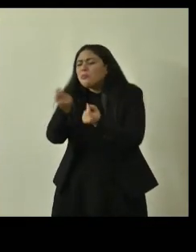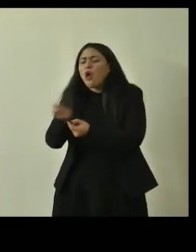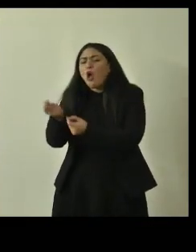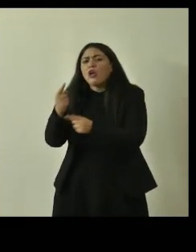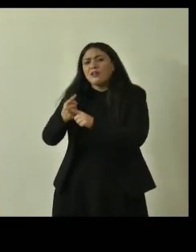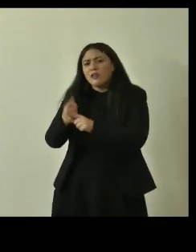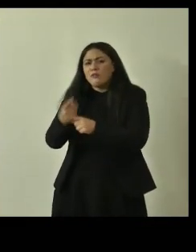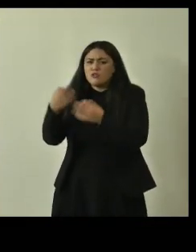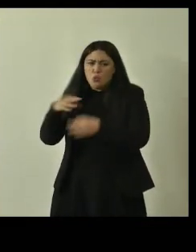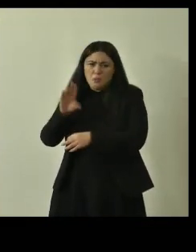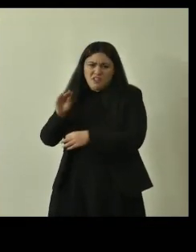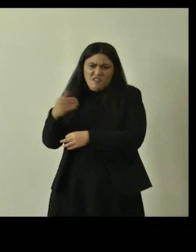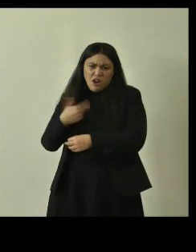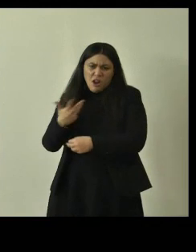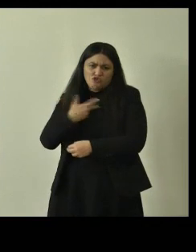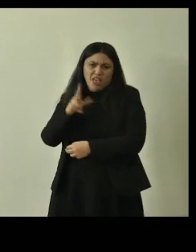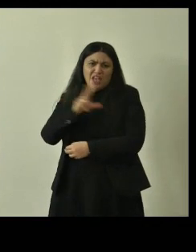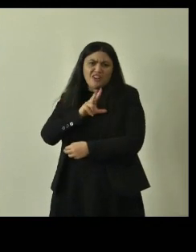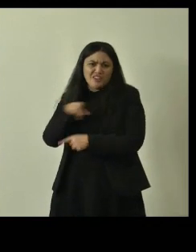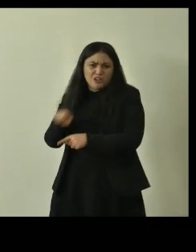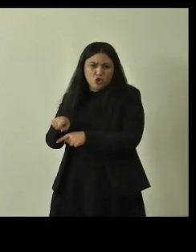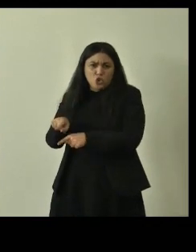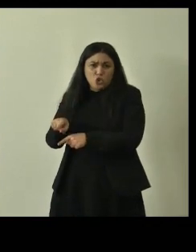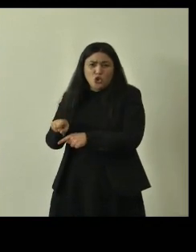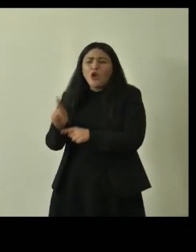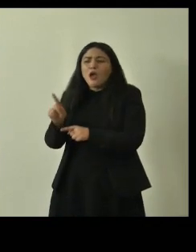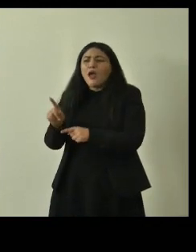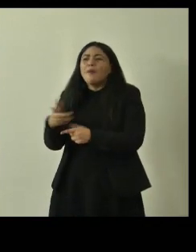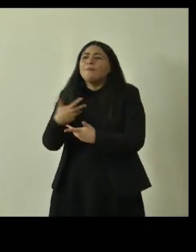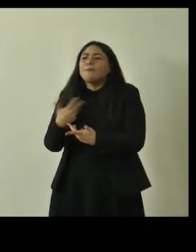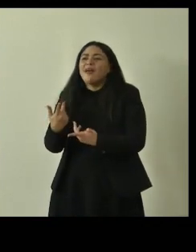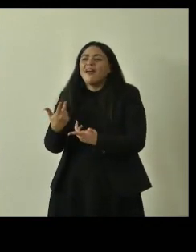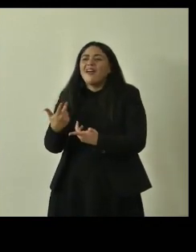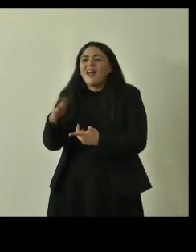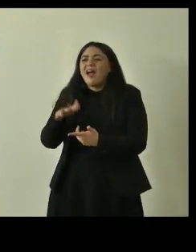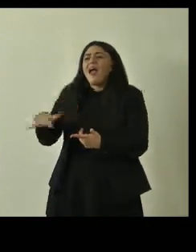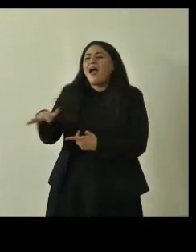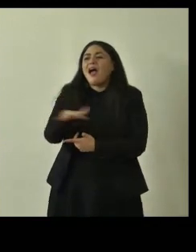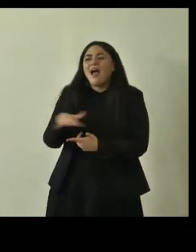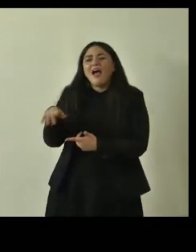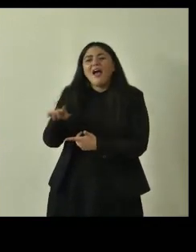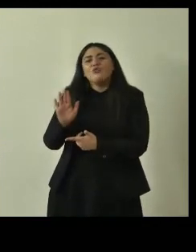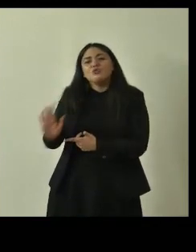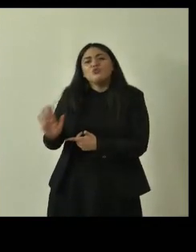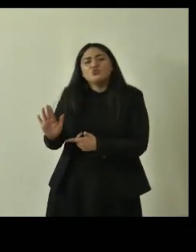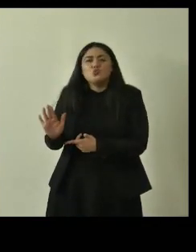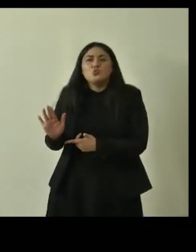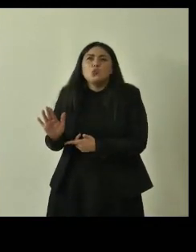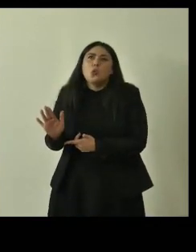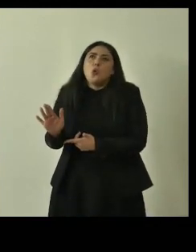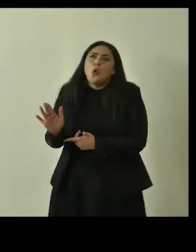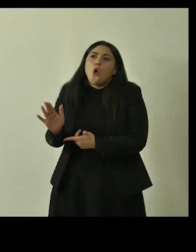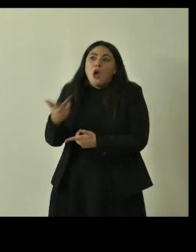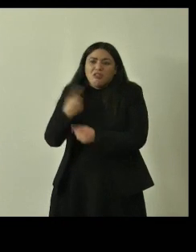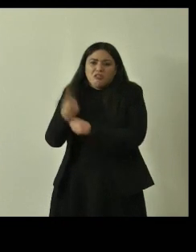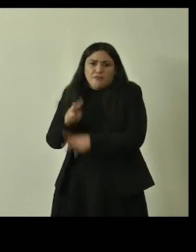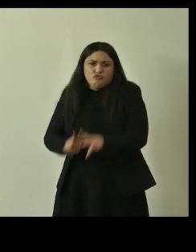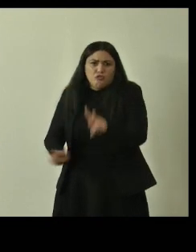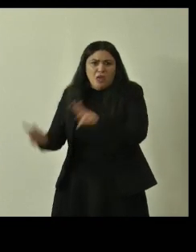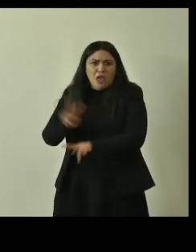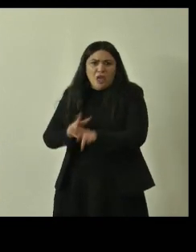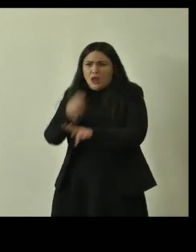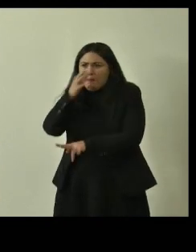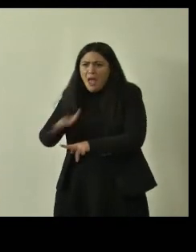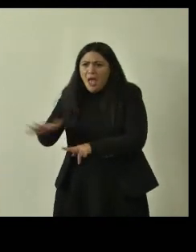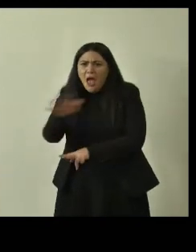perché sicuramente ferrara dal punto di vista forestale non è l'eccellenza perché sappiamo qual è la sua conformazione territoriale però nei parchi nelle ville di ferrara